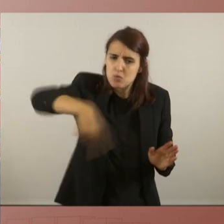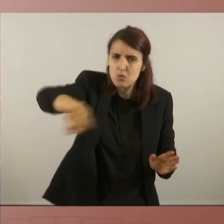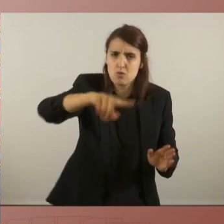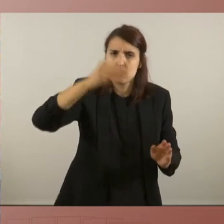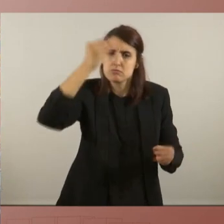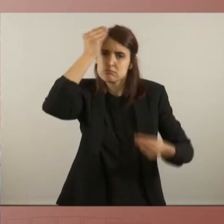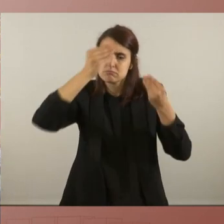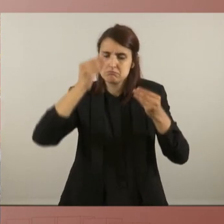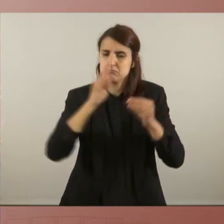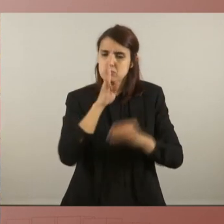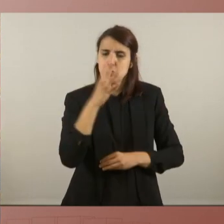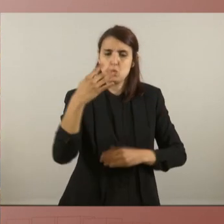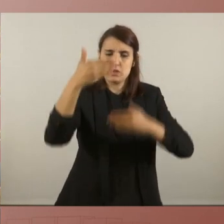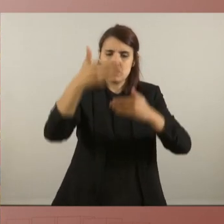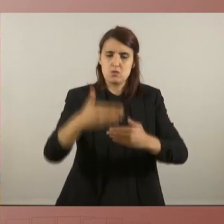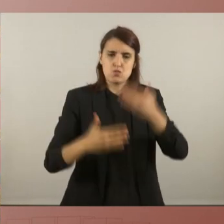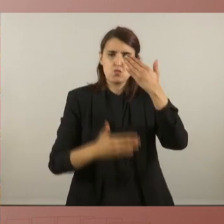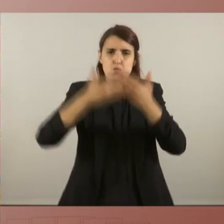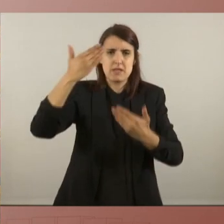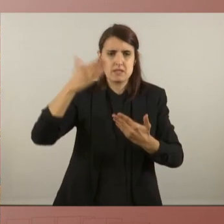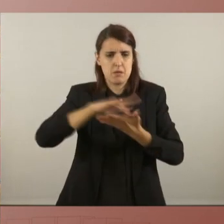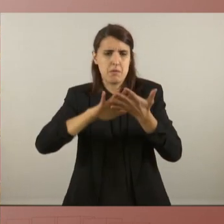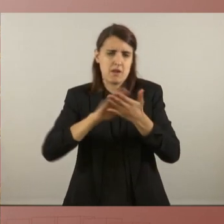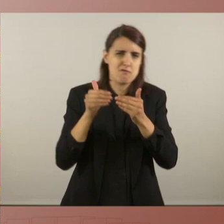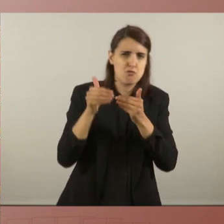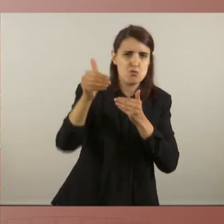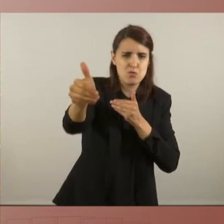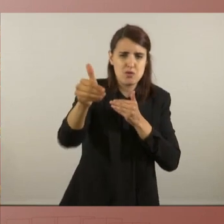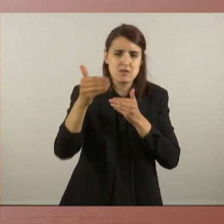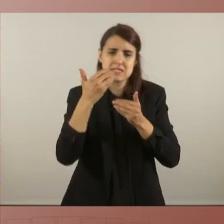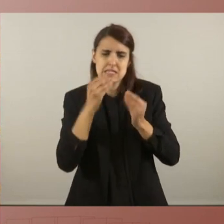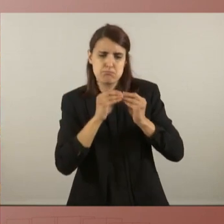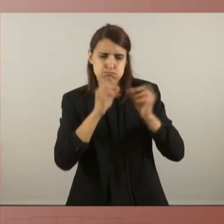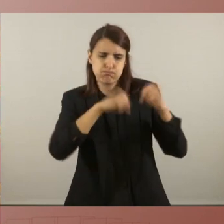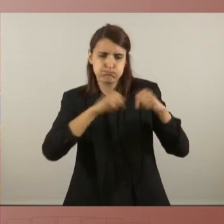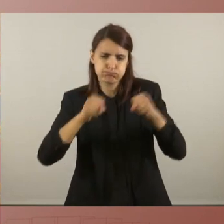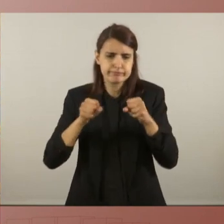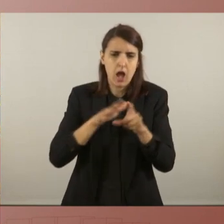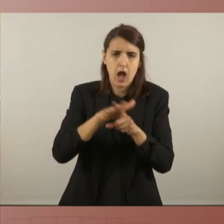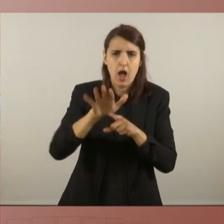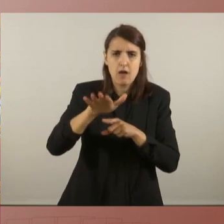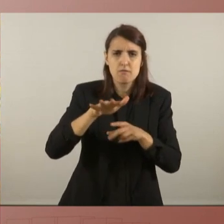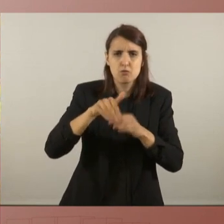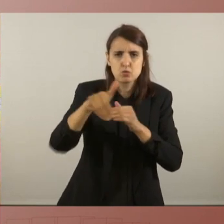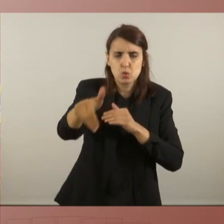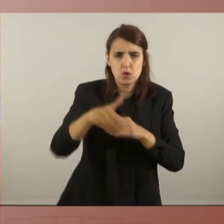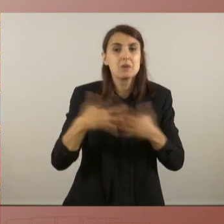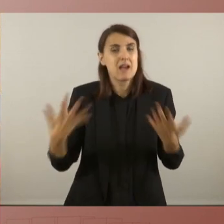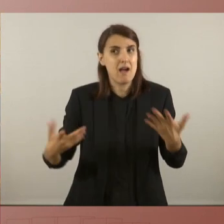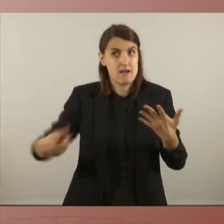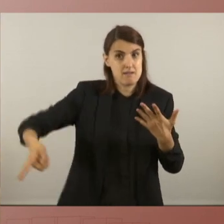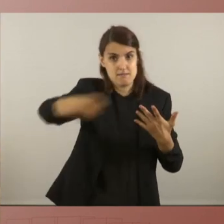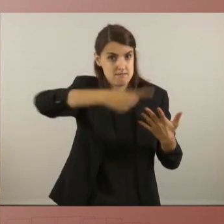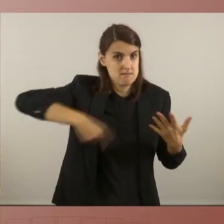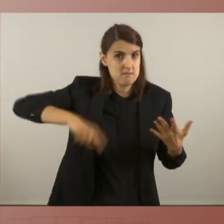al començar la legislatura del futur de com tot el que farem condicionarà el futur que posem per un moment en aquest hemicicle que